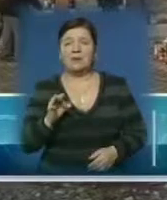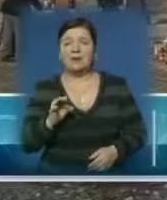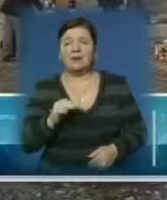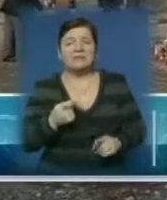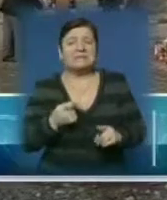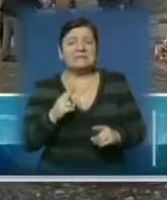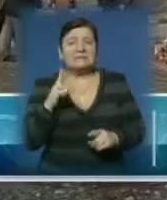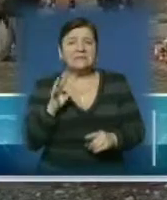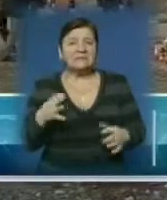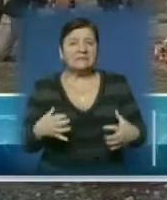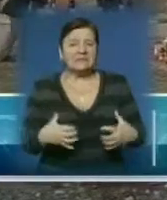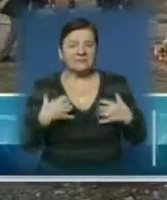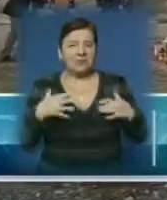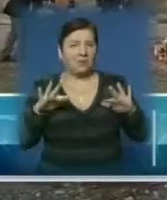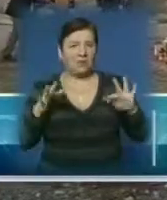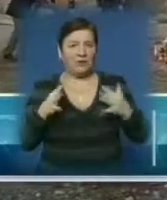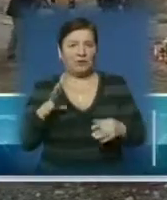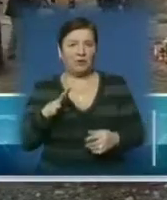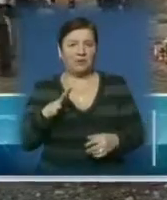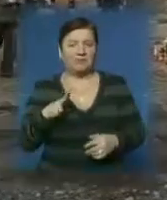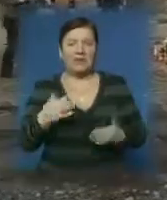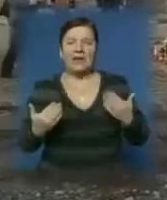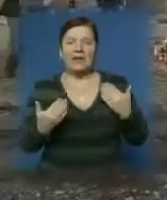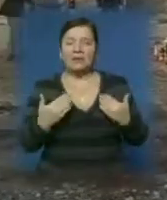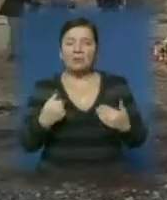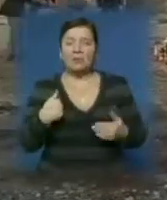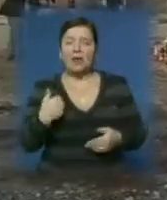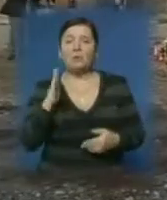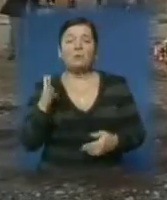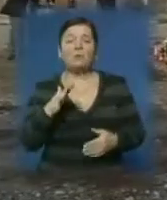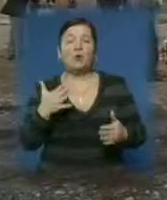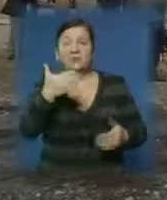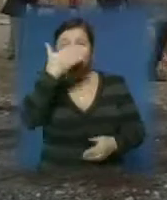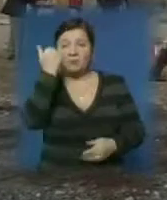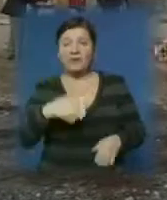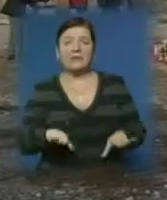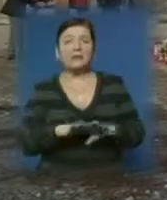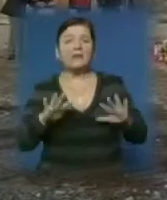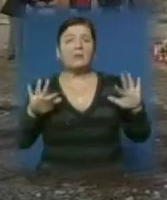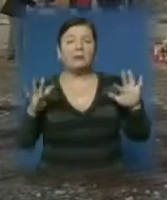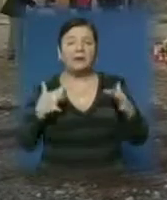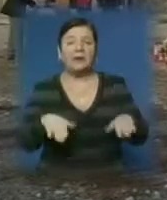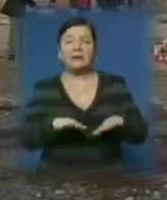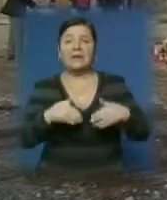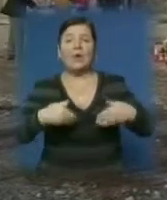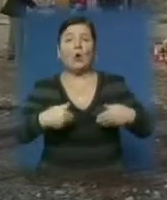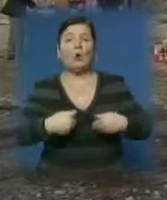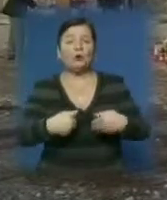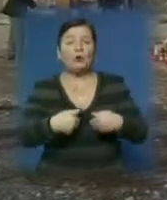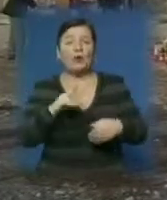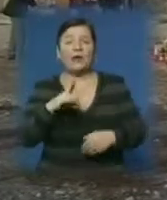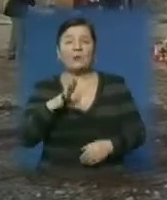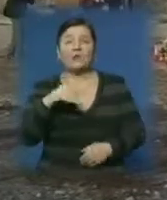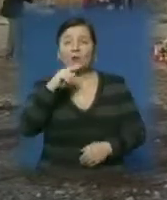страшна подія була. І якщо ми будемо забувати такі події, такі страшні голодоморі, як був у нас на